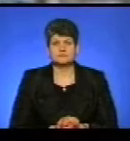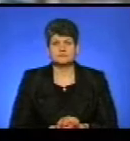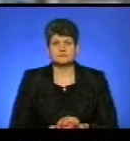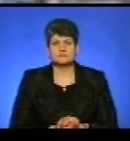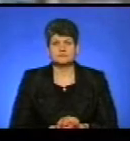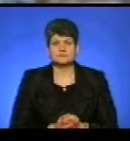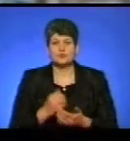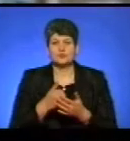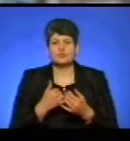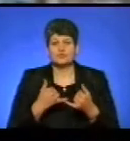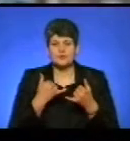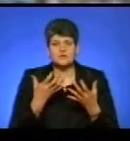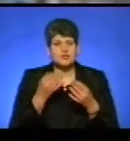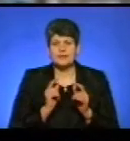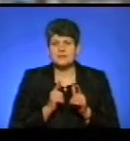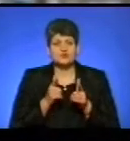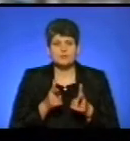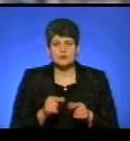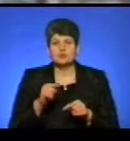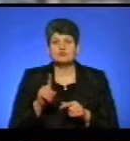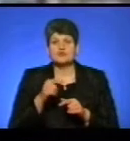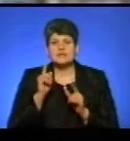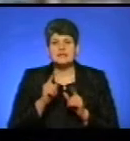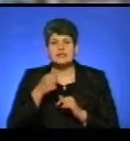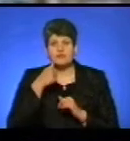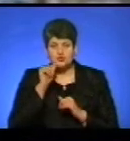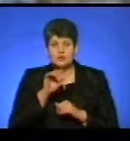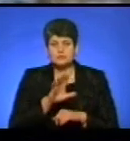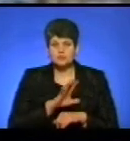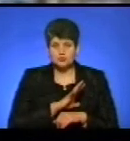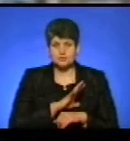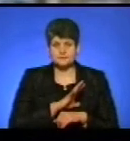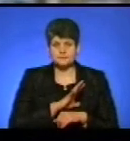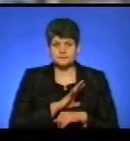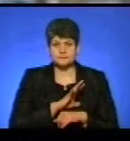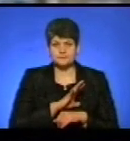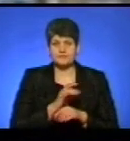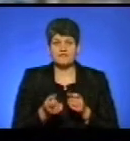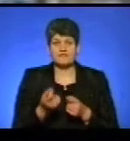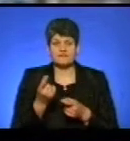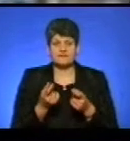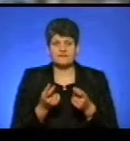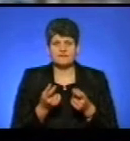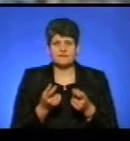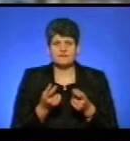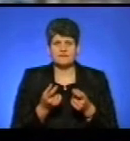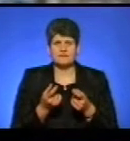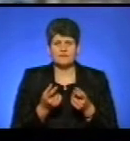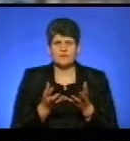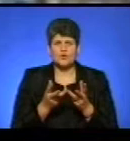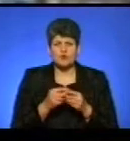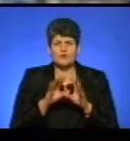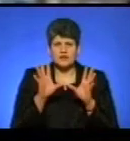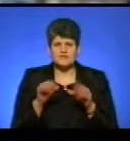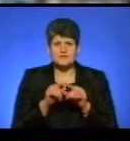До повноважень ми ще не приступили, тому що тільки вчора були виявлені всі, пораховані всі